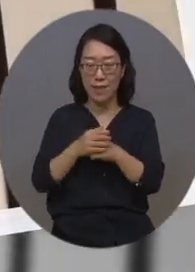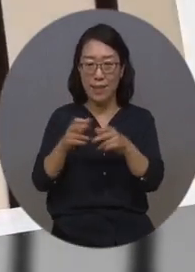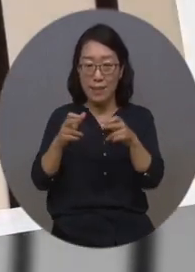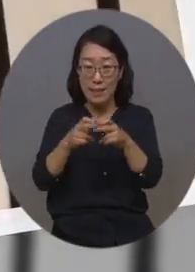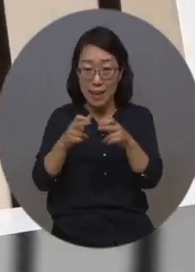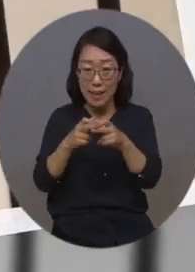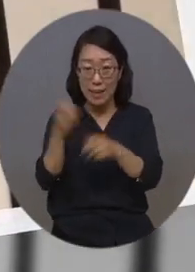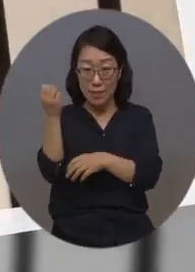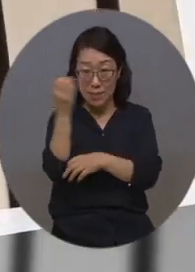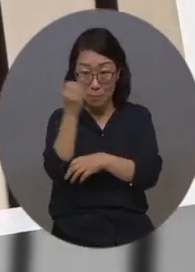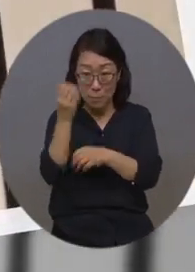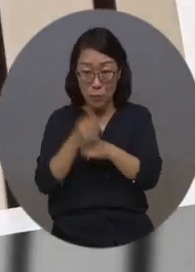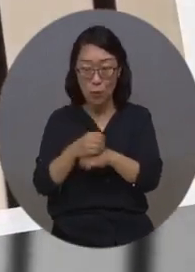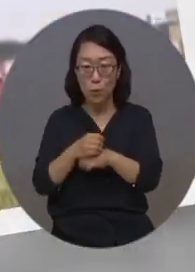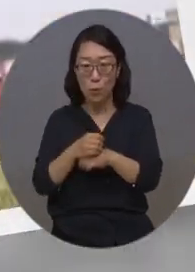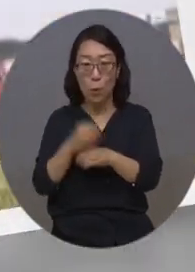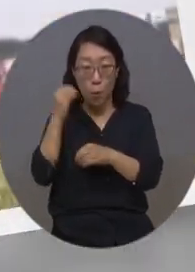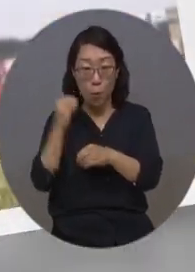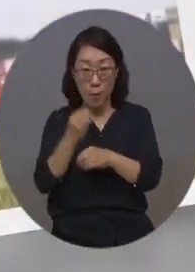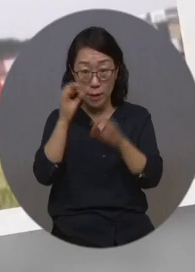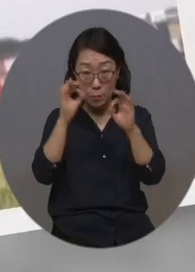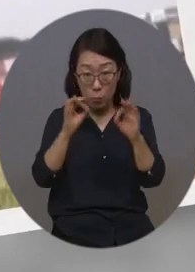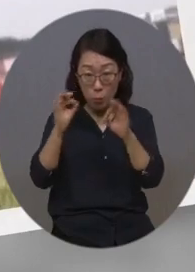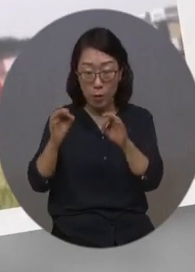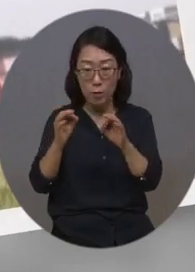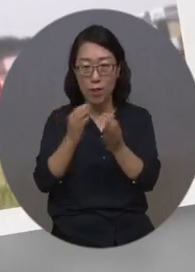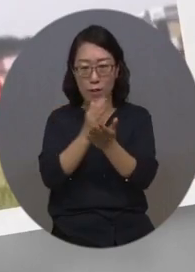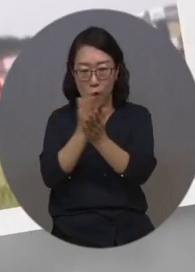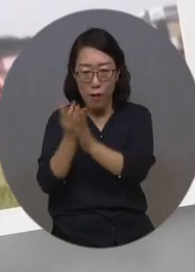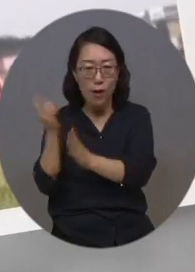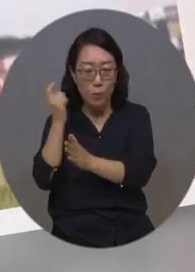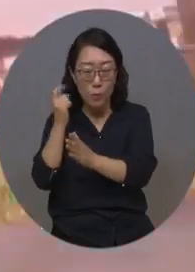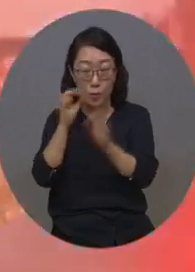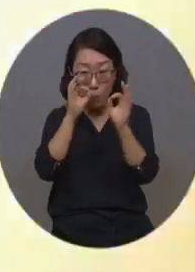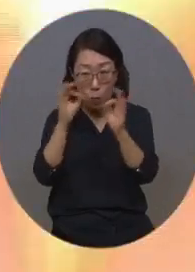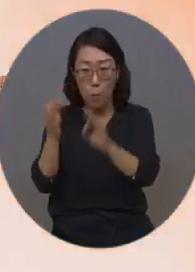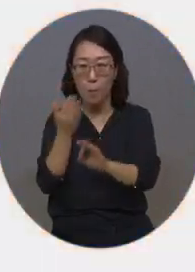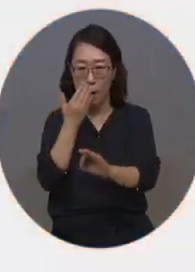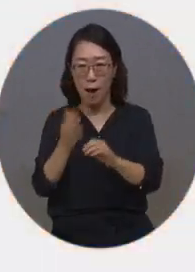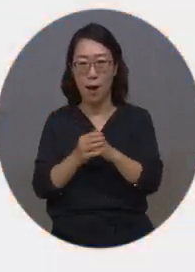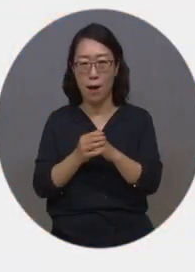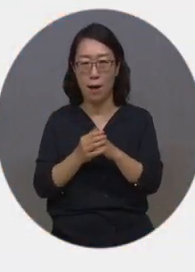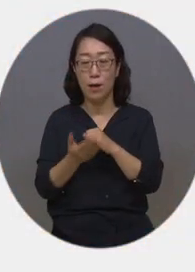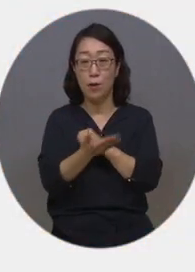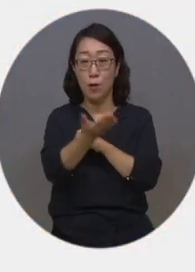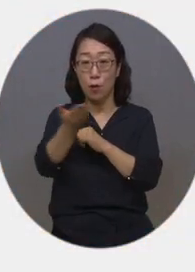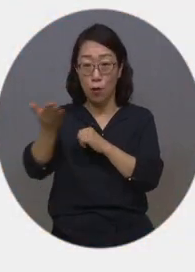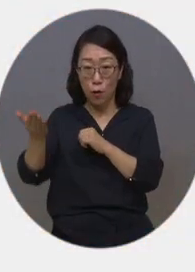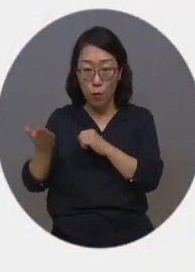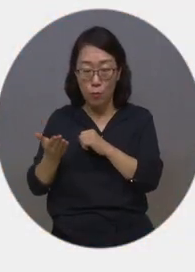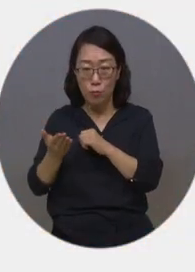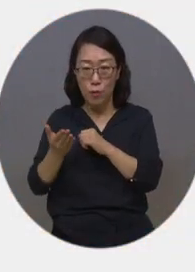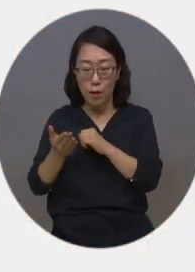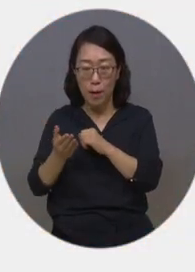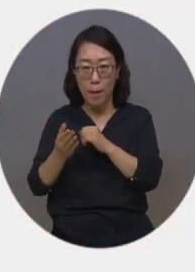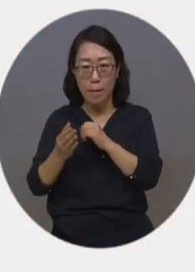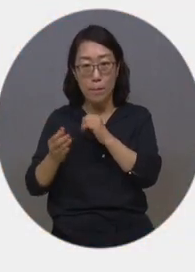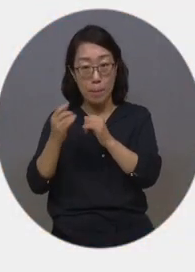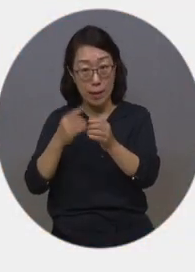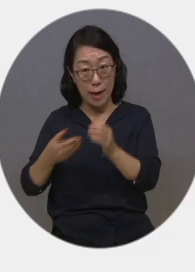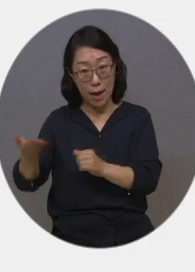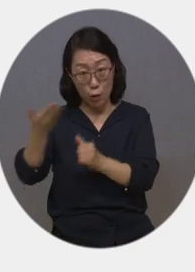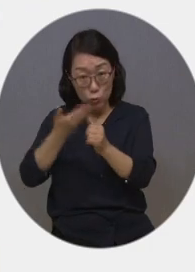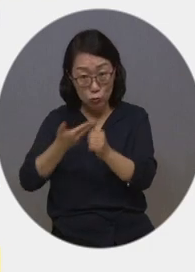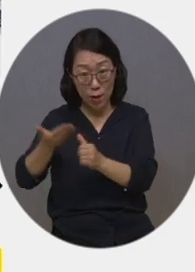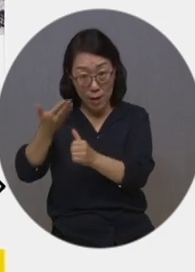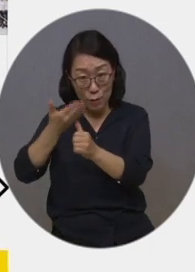웰페어 뉴스 홈페이지를 통해 보다 다양한 소식을 접할 수 있습니다. 시청자 여러분의 제보를 기다립니다. 웰페어